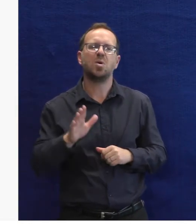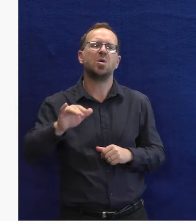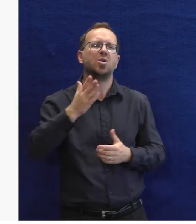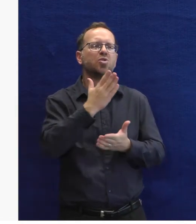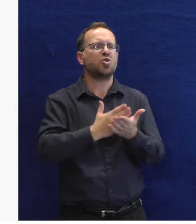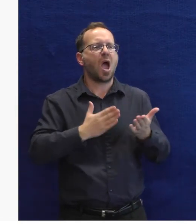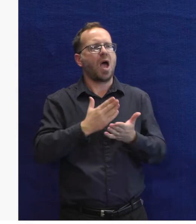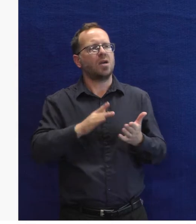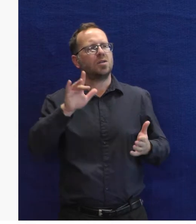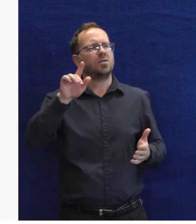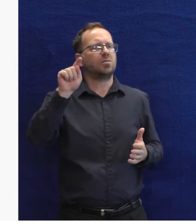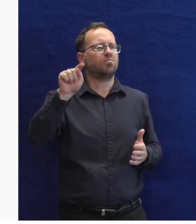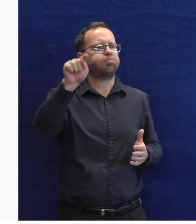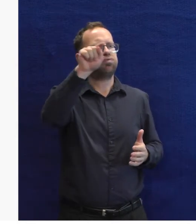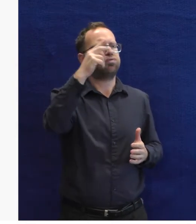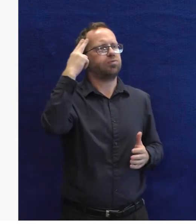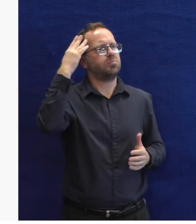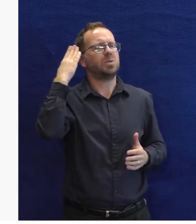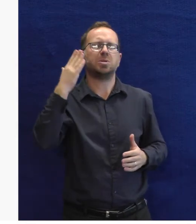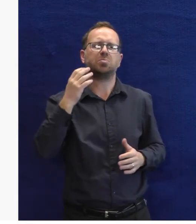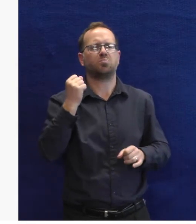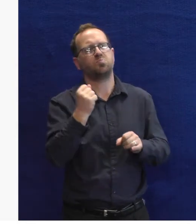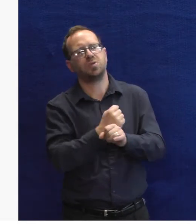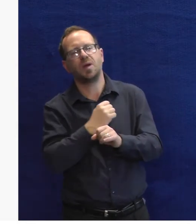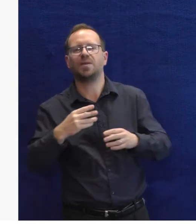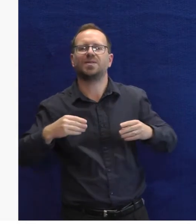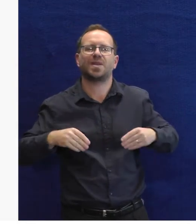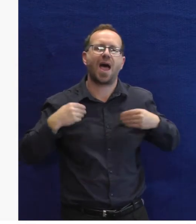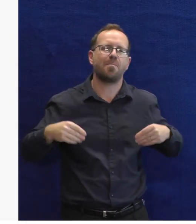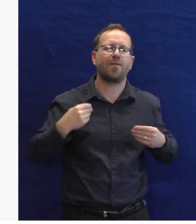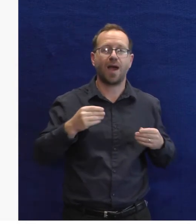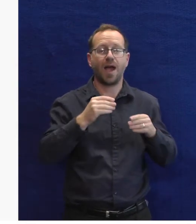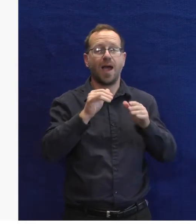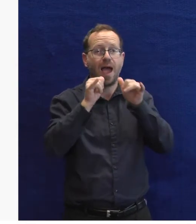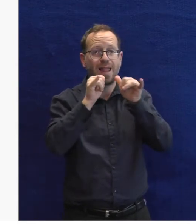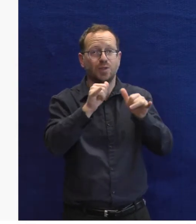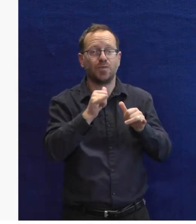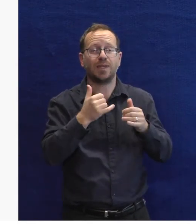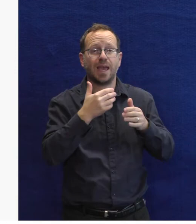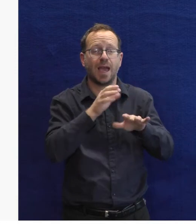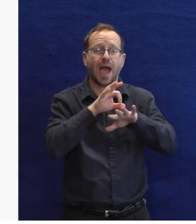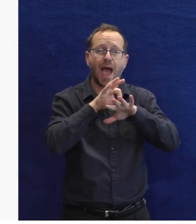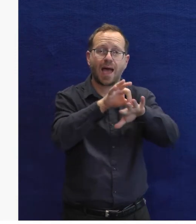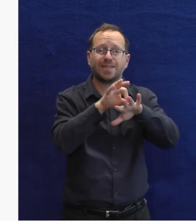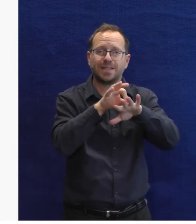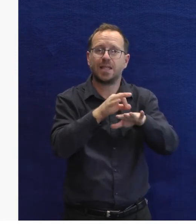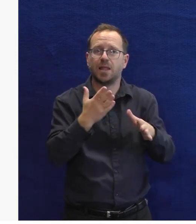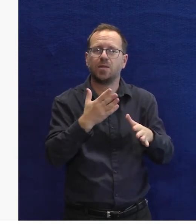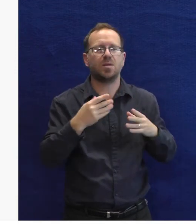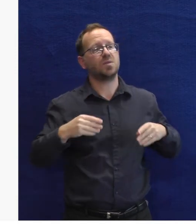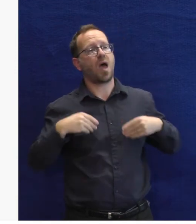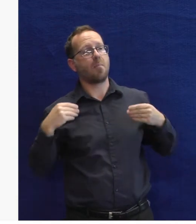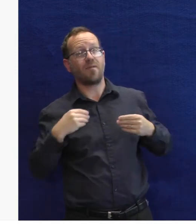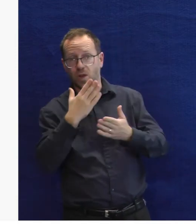Pro spoustu lidí je tohleto kratochvíle, spíš bych řekl. Pro spoustu z vás je hlasový